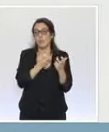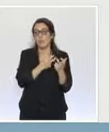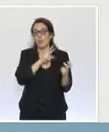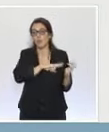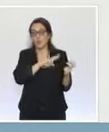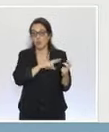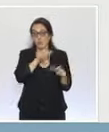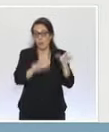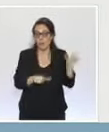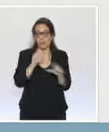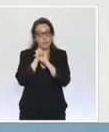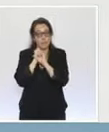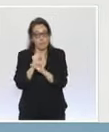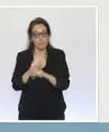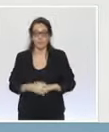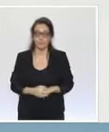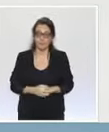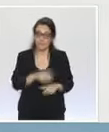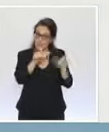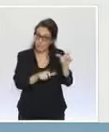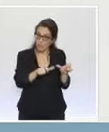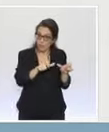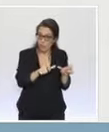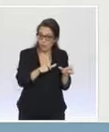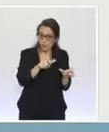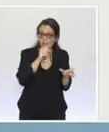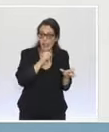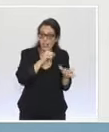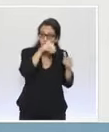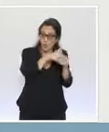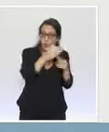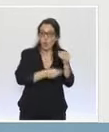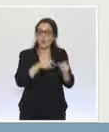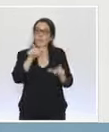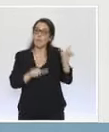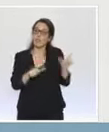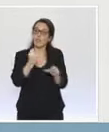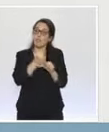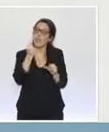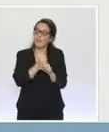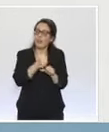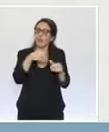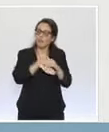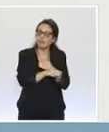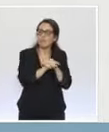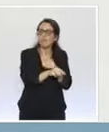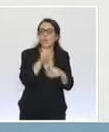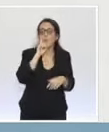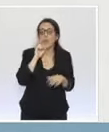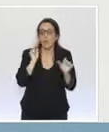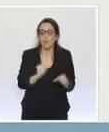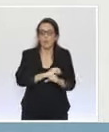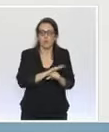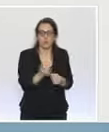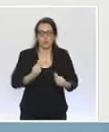les résidents et les personnels y travaillant lorsque ces derniers sont à risque de développer une forme grave de la maladie, par